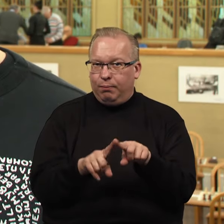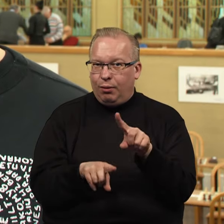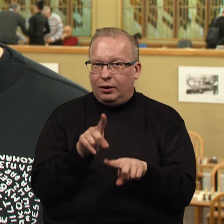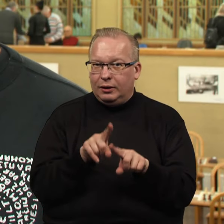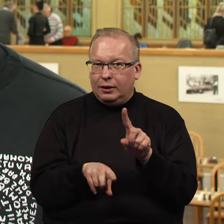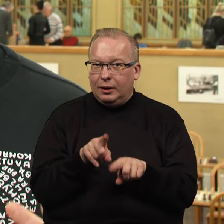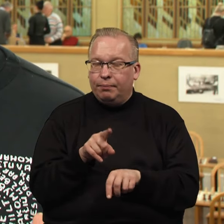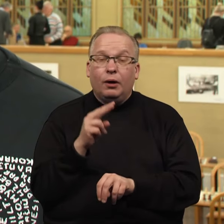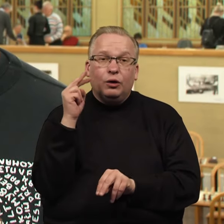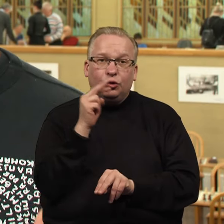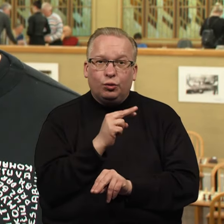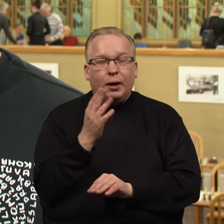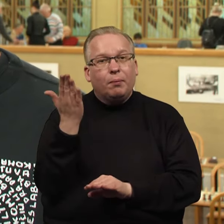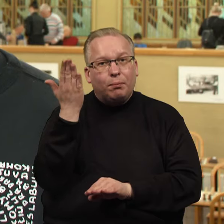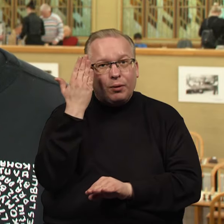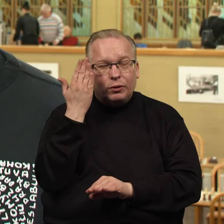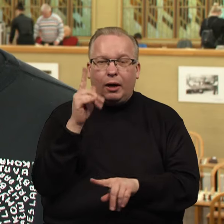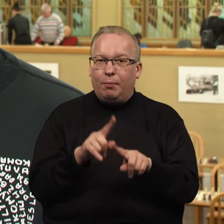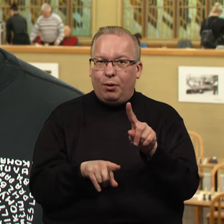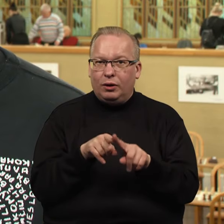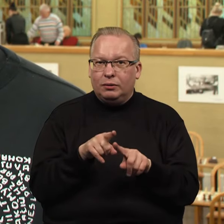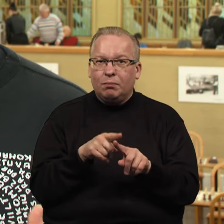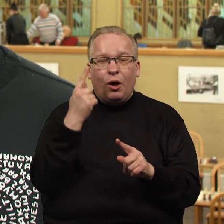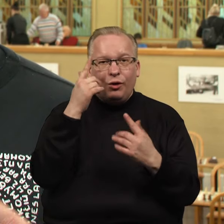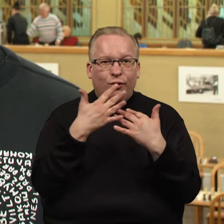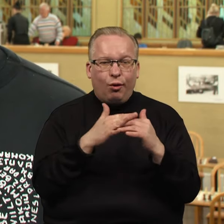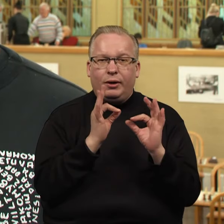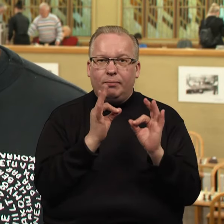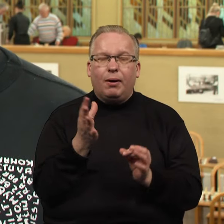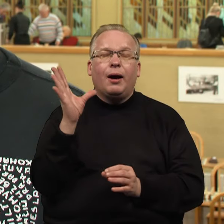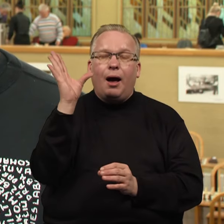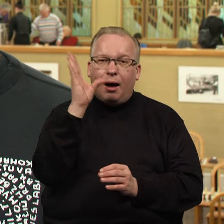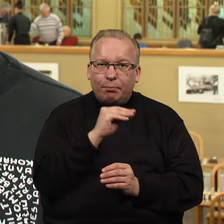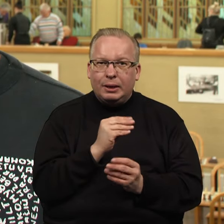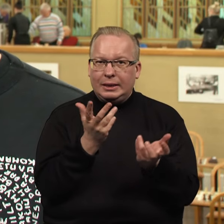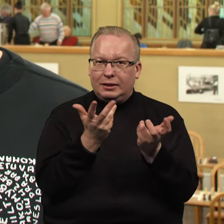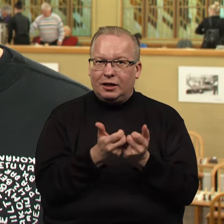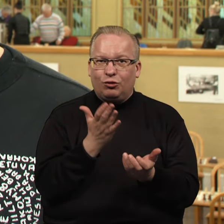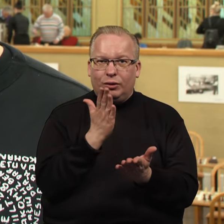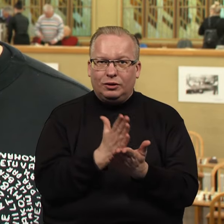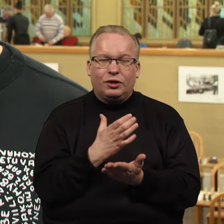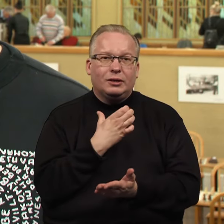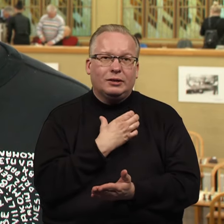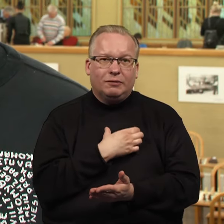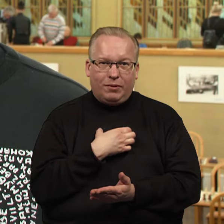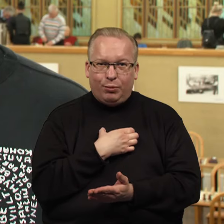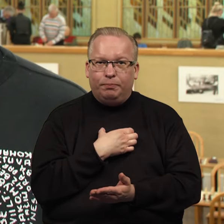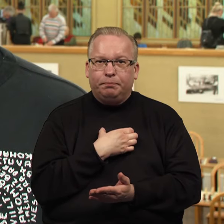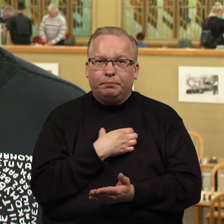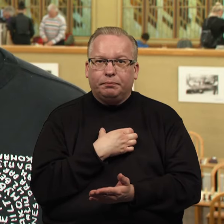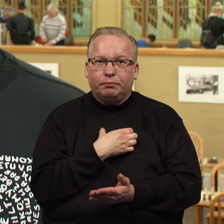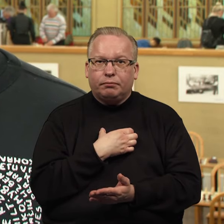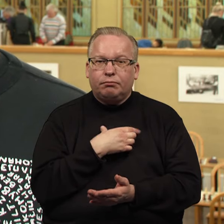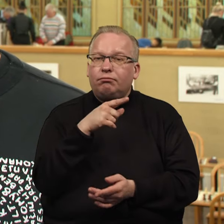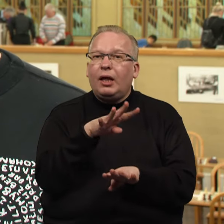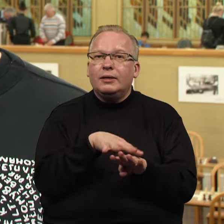vertina protą, tai, kad politika vertina loginį mąstymą ir gebėjimą skaičiuoti, yra labai svarbu. Manau, kad čia ta